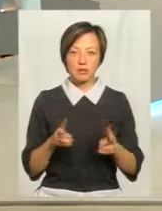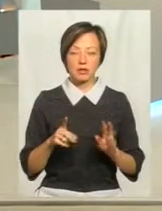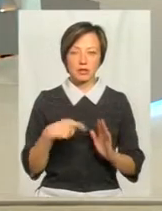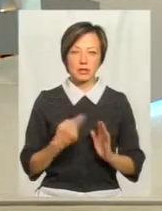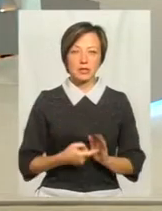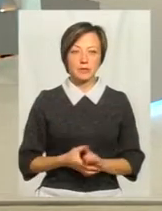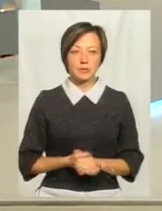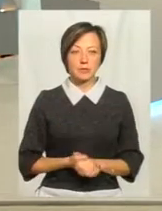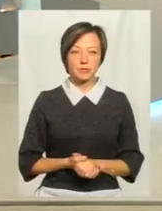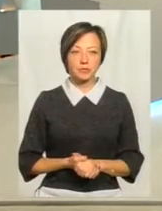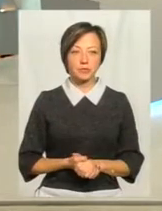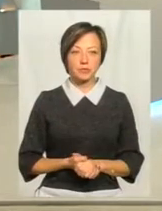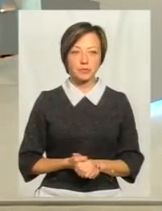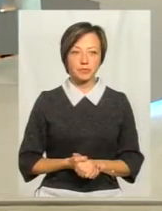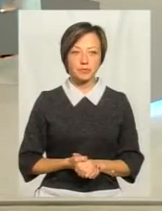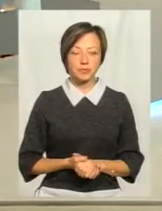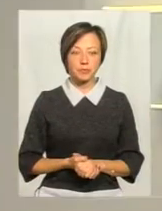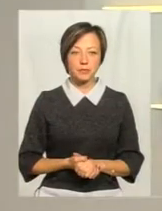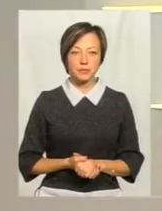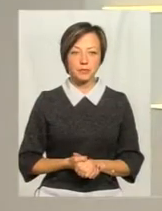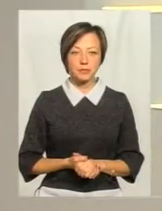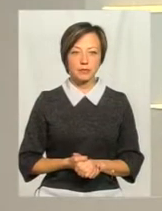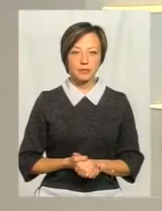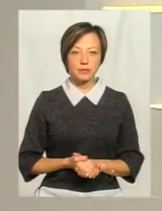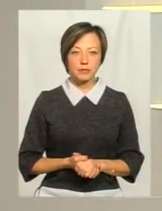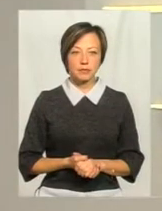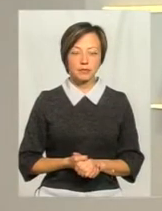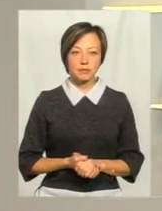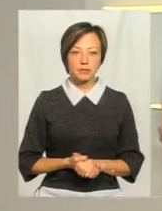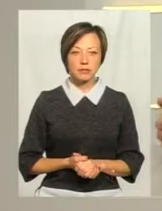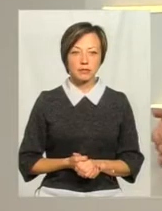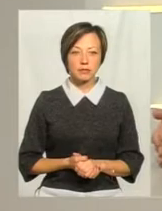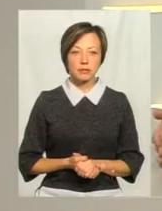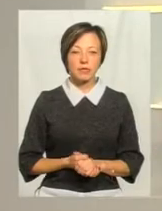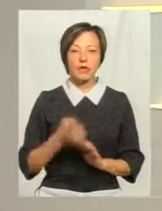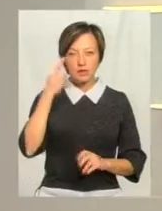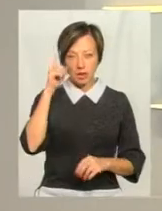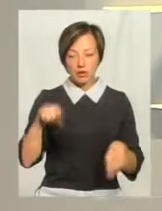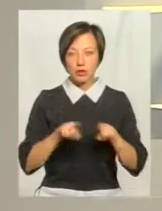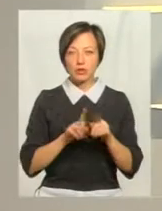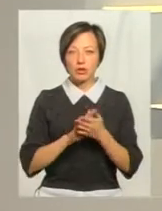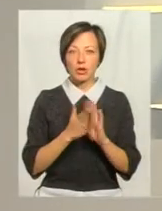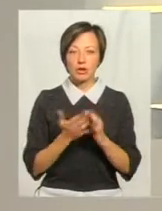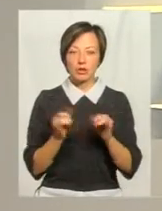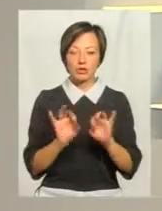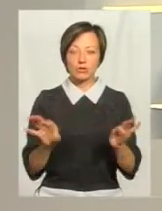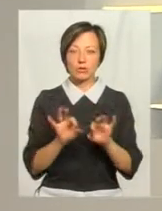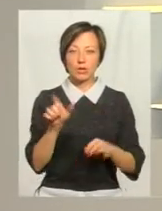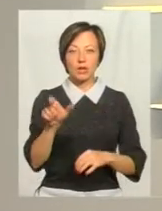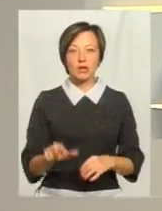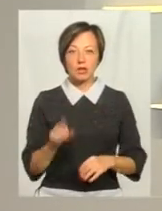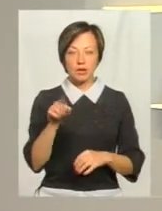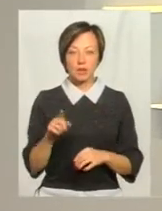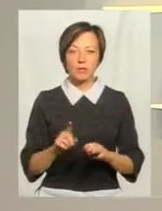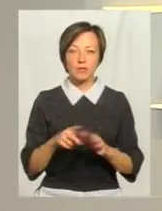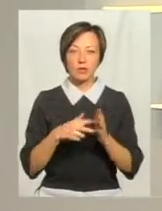Дякую вам. Пане Миколу, чи відомо вам про таку ситуацію, яку тільки що озвучив глядач, що там